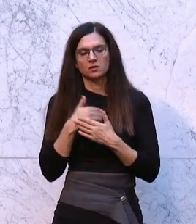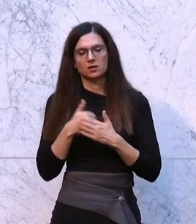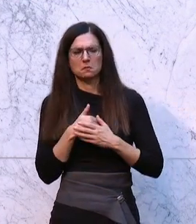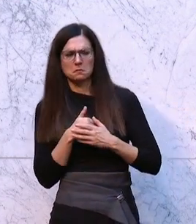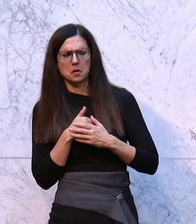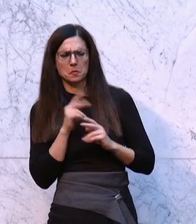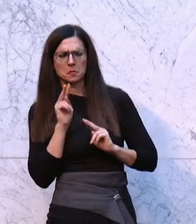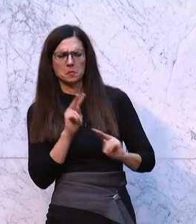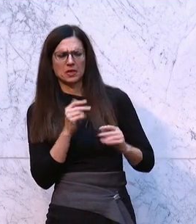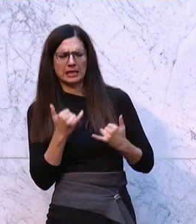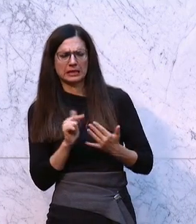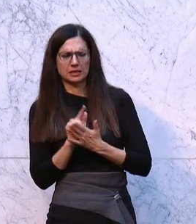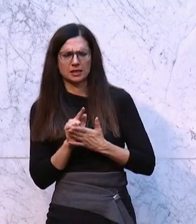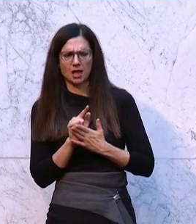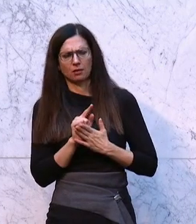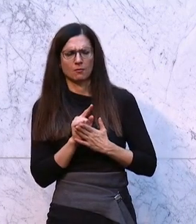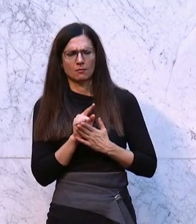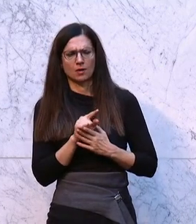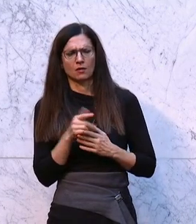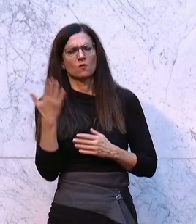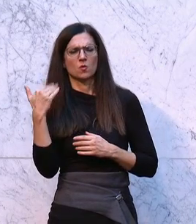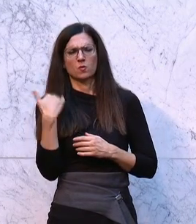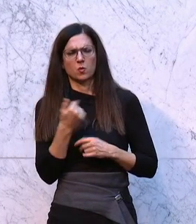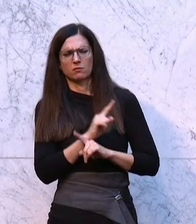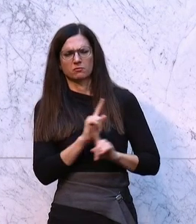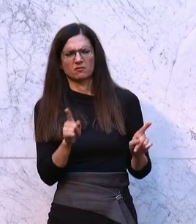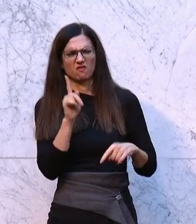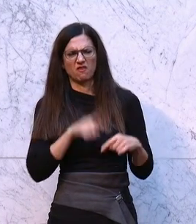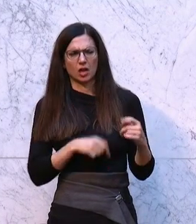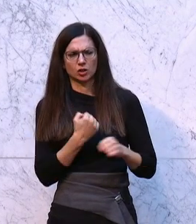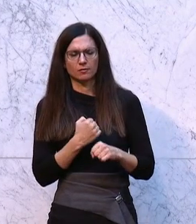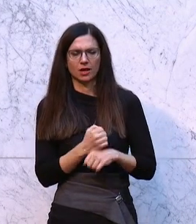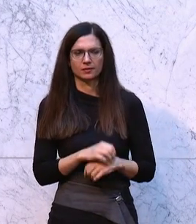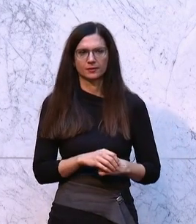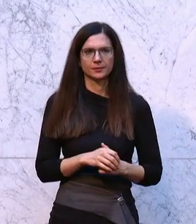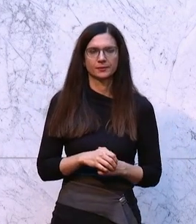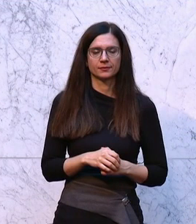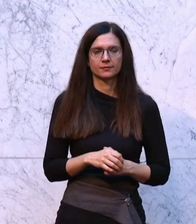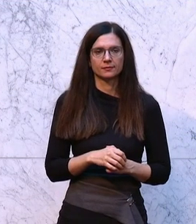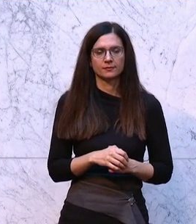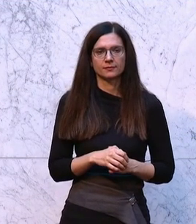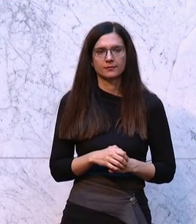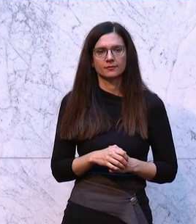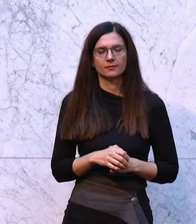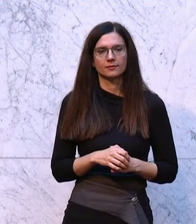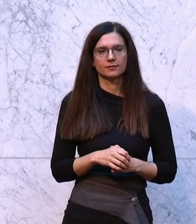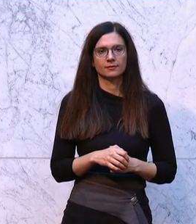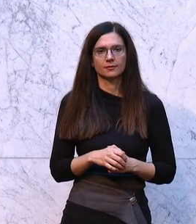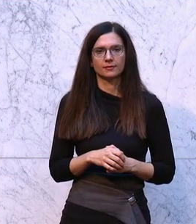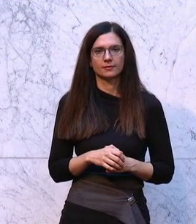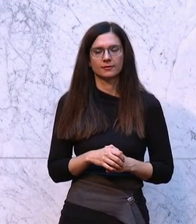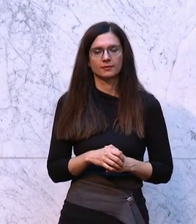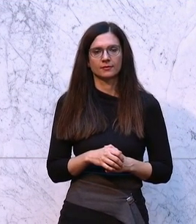jetzt der Gegenwart hier zu sagen, das hättet ihr nicht tun dürfen. Wir stellen uns aber grundsätzlich,